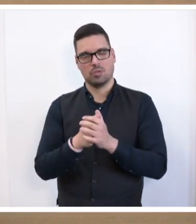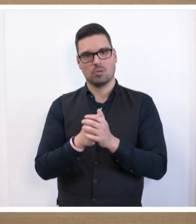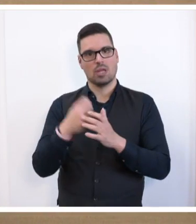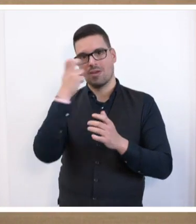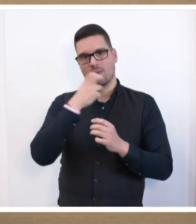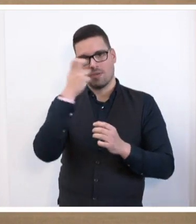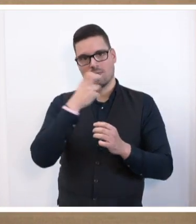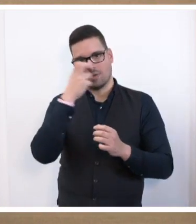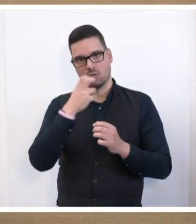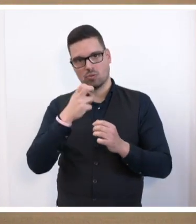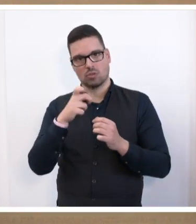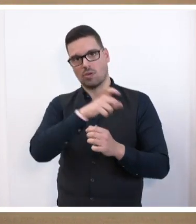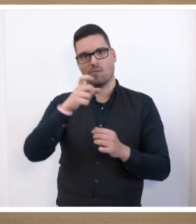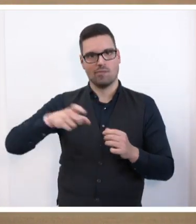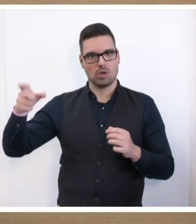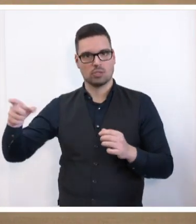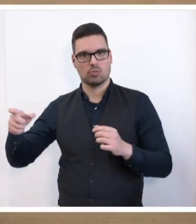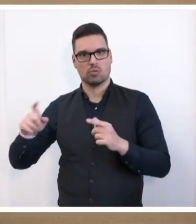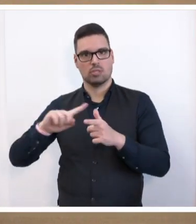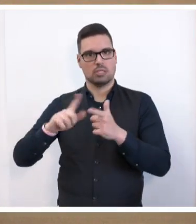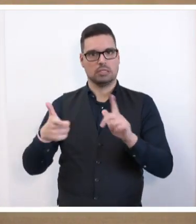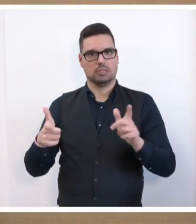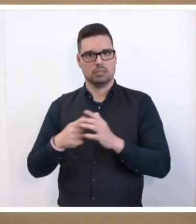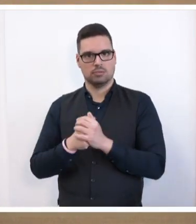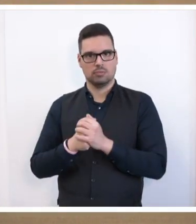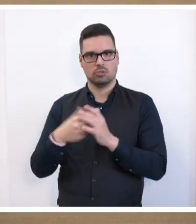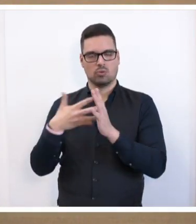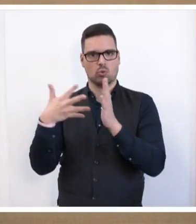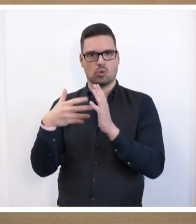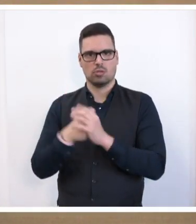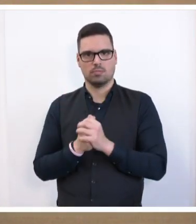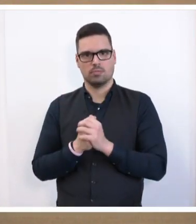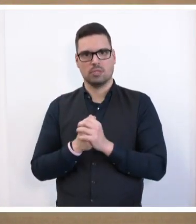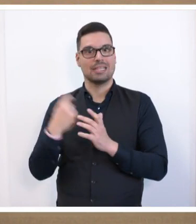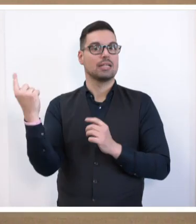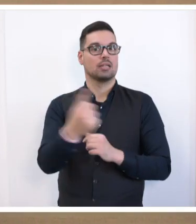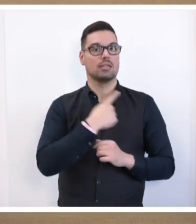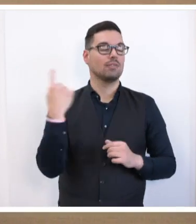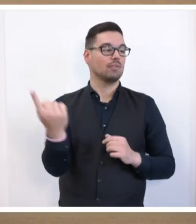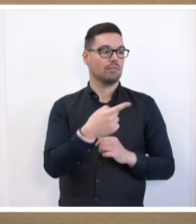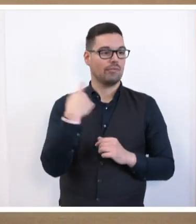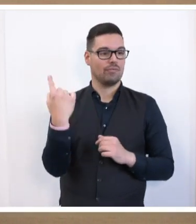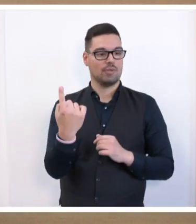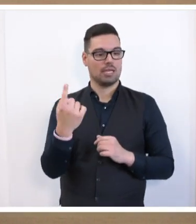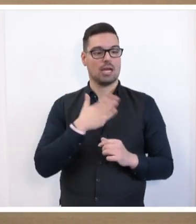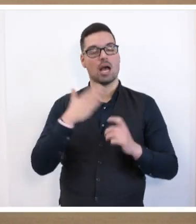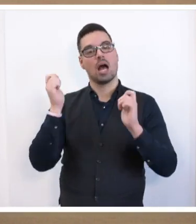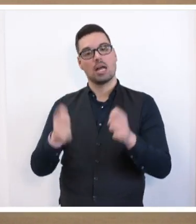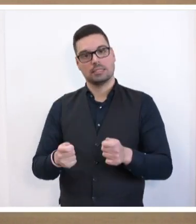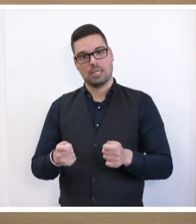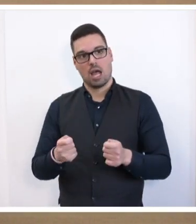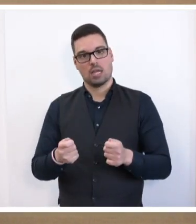versuchen die Volksfront von Judäa zu sein und nicht die judäische Volksfront. Wir mit unseren Anträgen zum